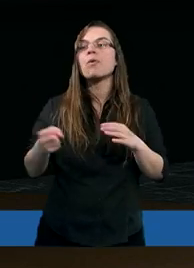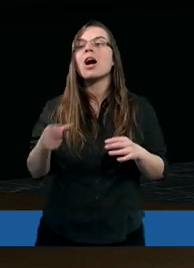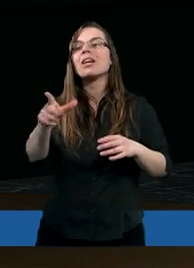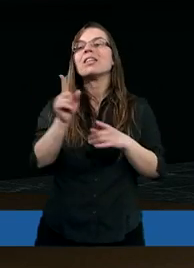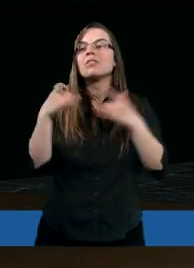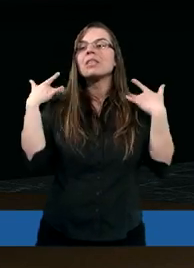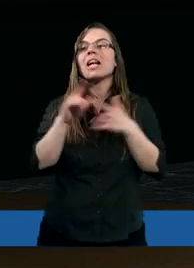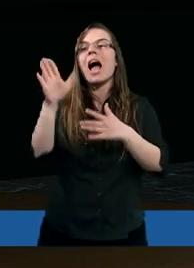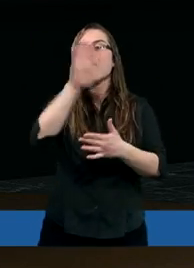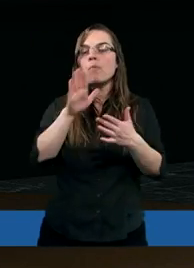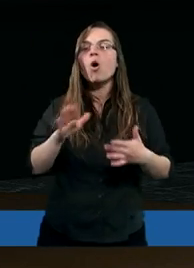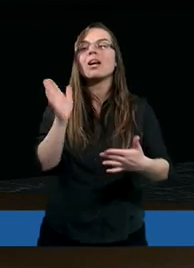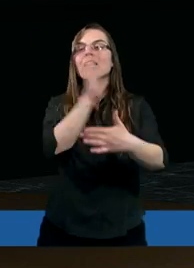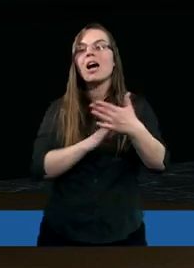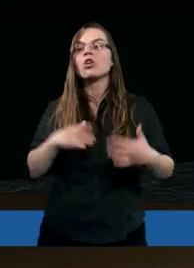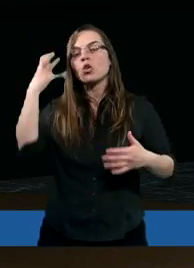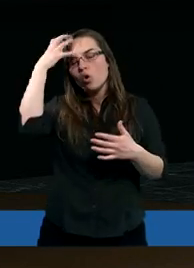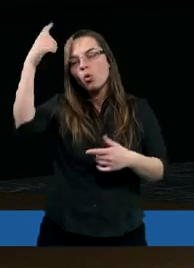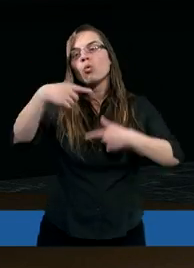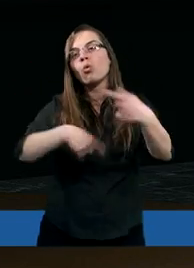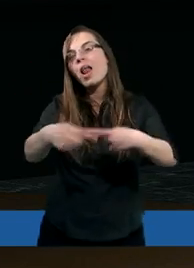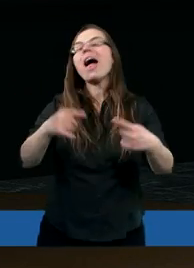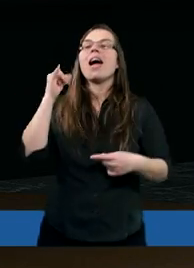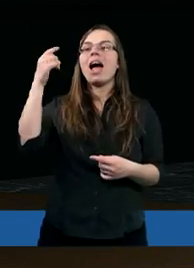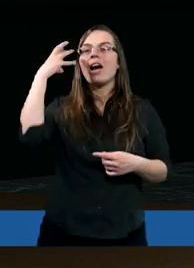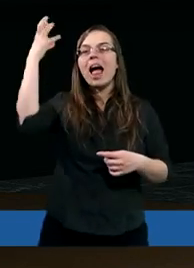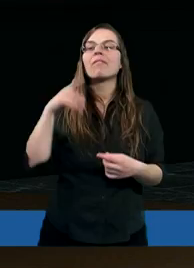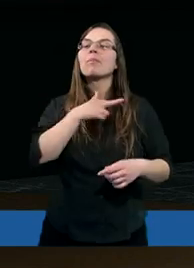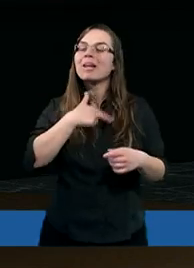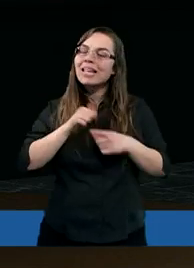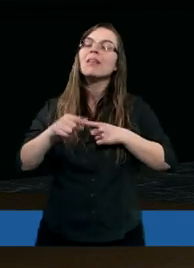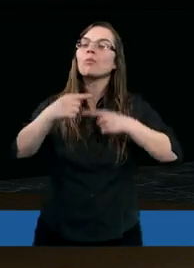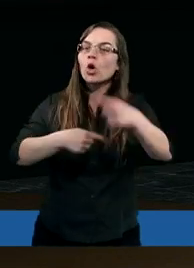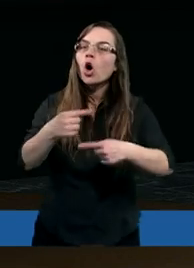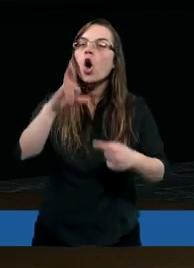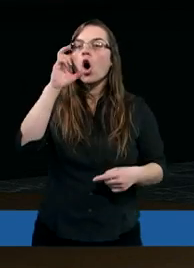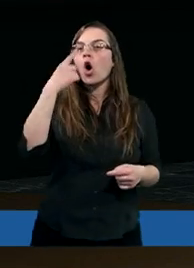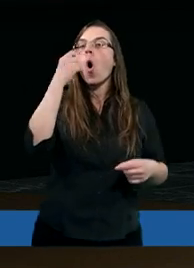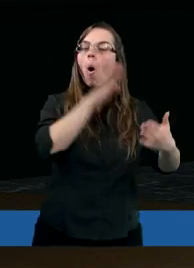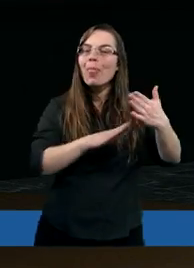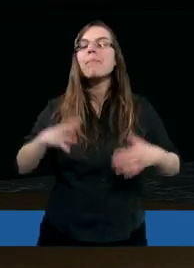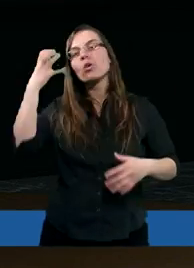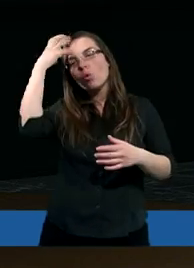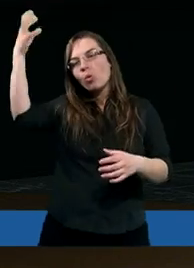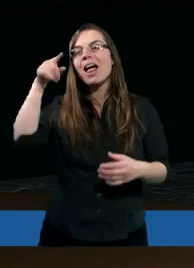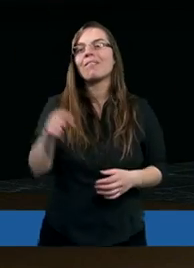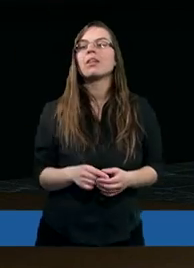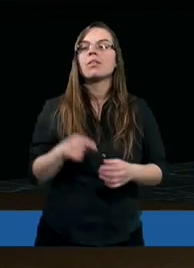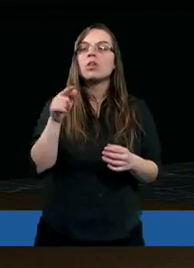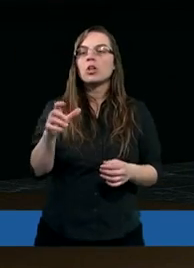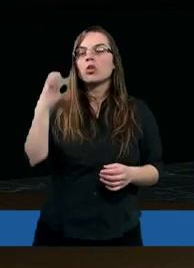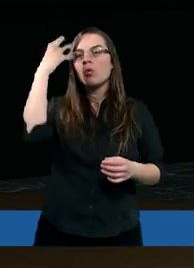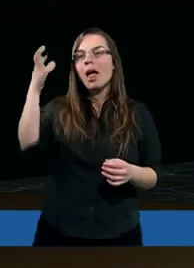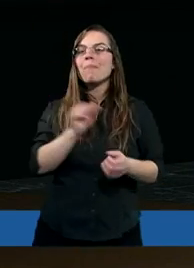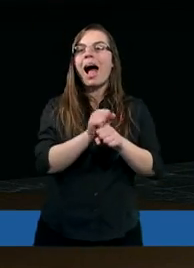uczynił dla Boga naród królewski, czyli my jesteśmy rodem królewskim, czyli tak, Małgosia jest